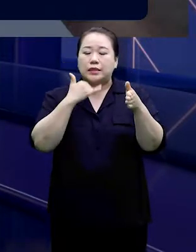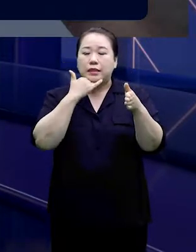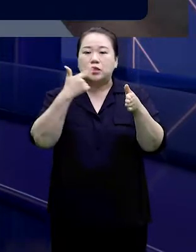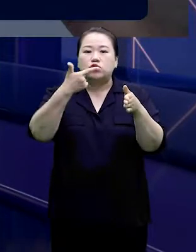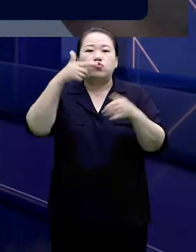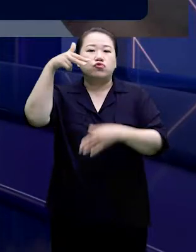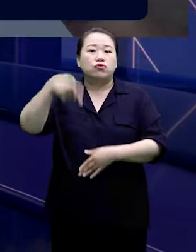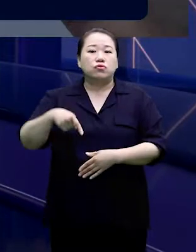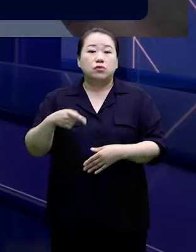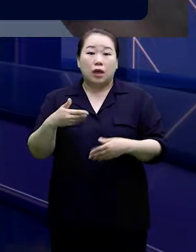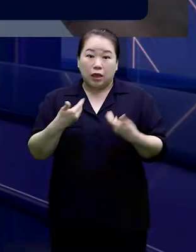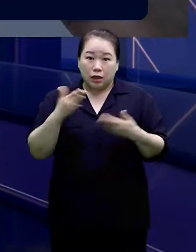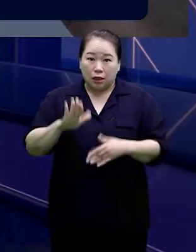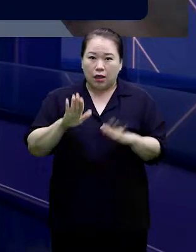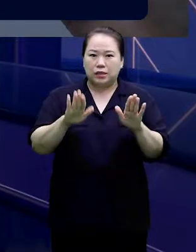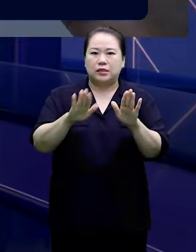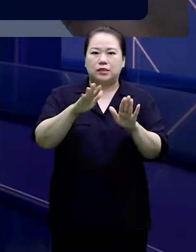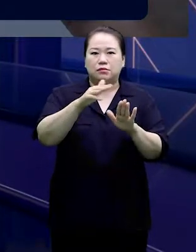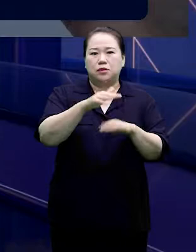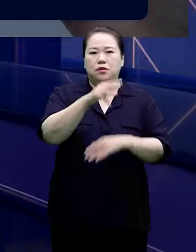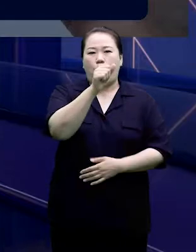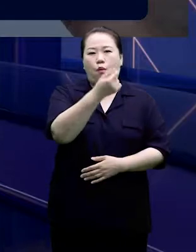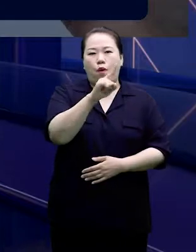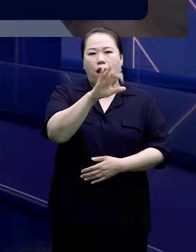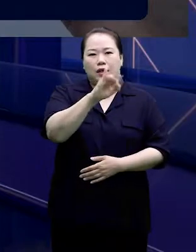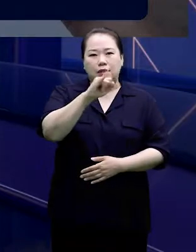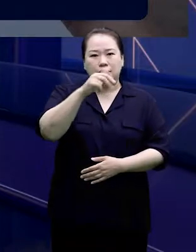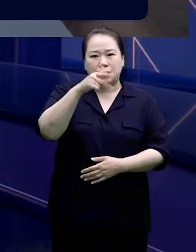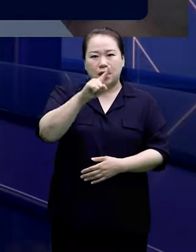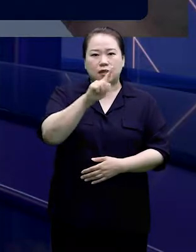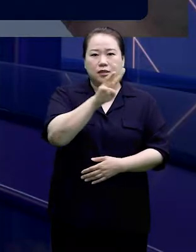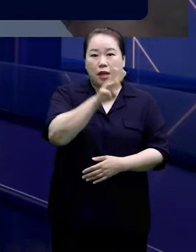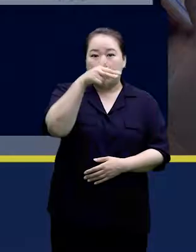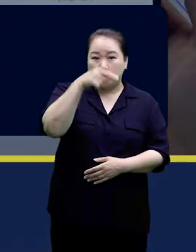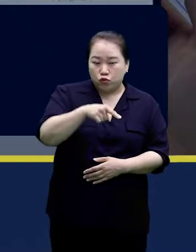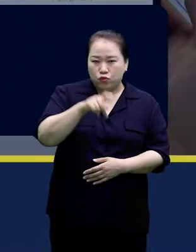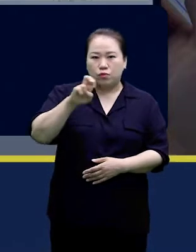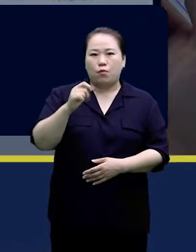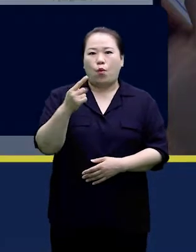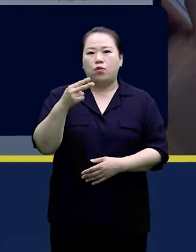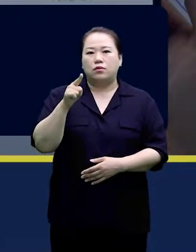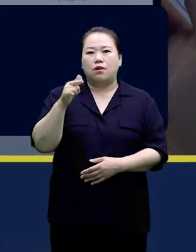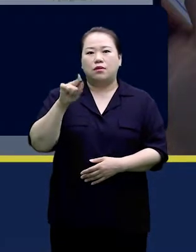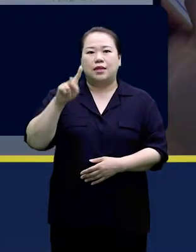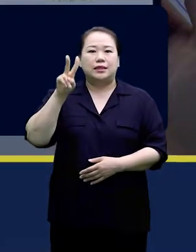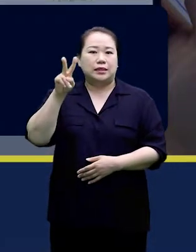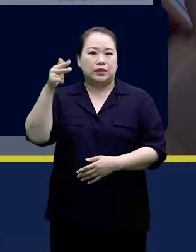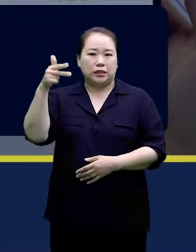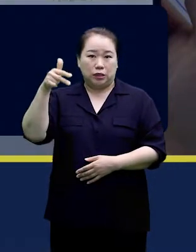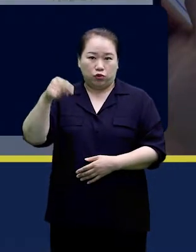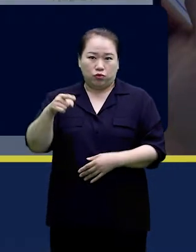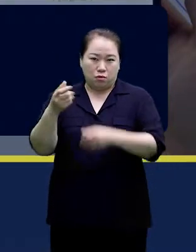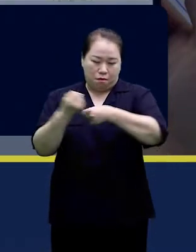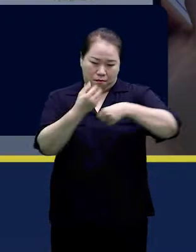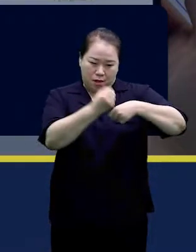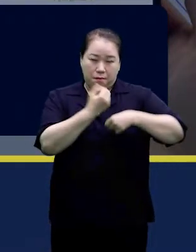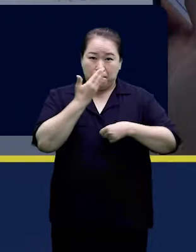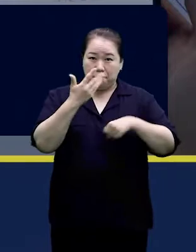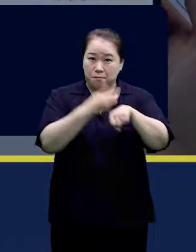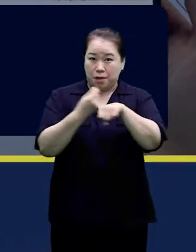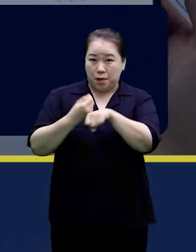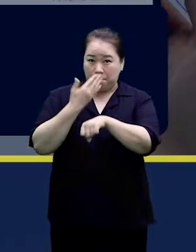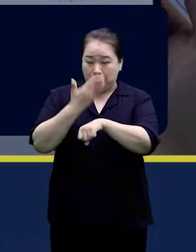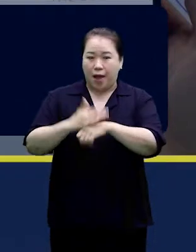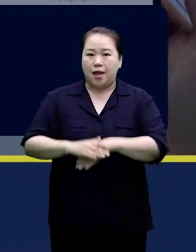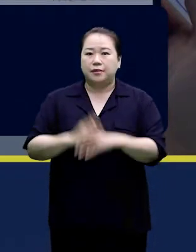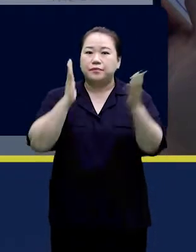모더나는 2주도 빨리 접종을 마칠 수 있습니다. 네이버나 카카오 앱을 통한 SNS 당일